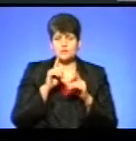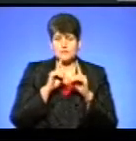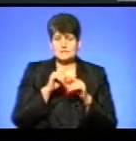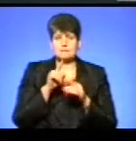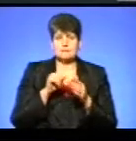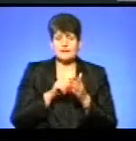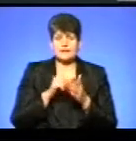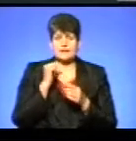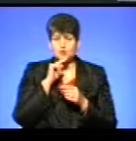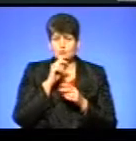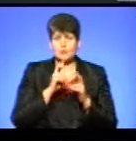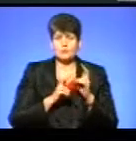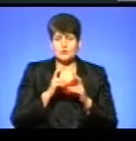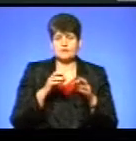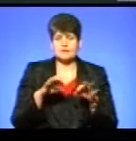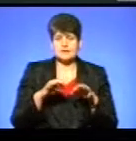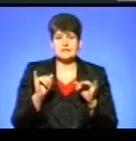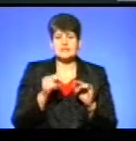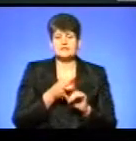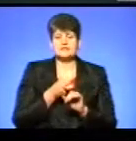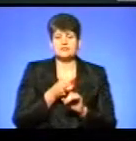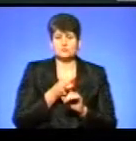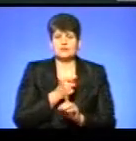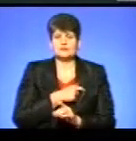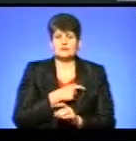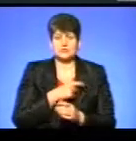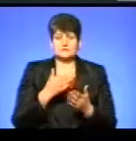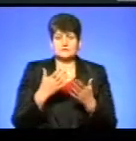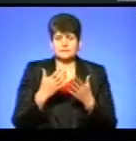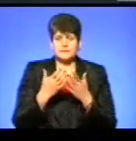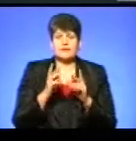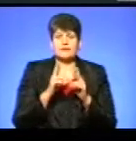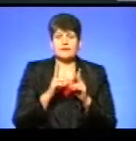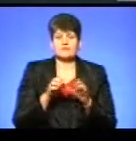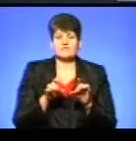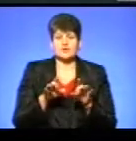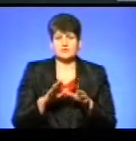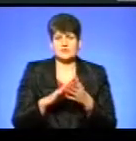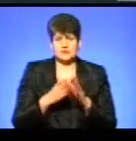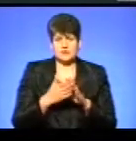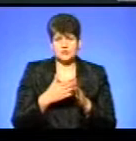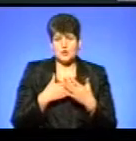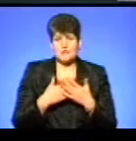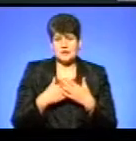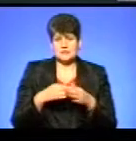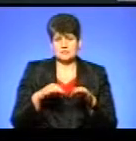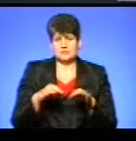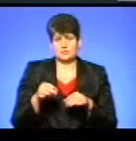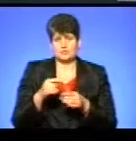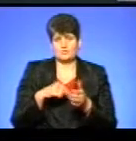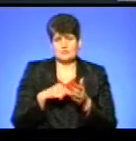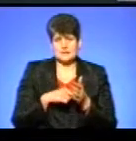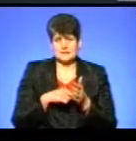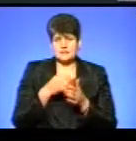питань економіки, промисловості, транспорту і зв'язку. Депутати з'ясовуватимуть, як вирішити ситуацію із громадським транспортом у місті,